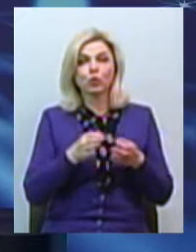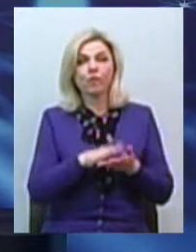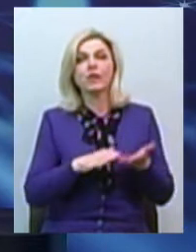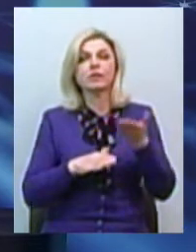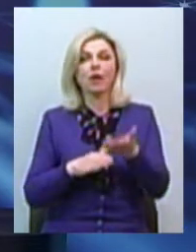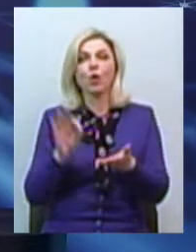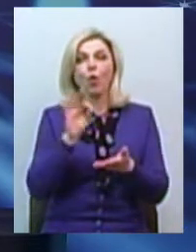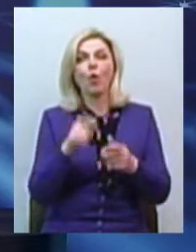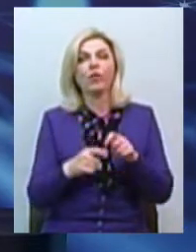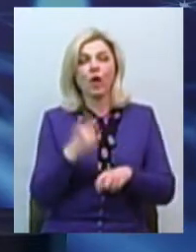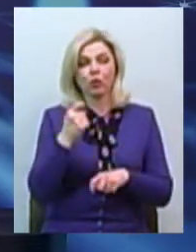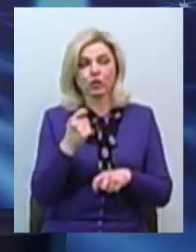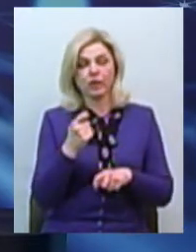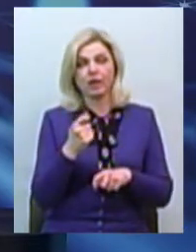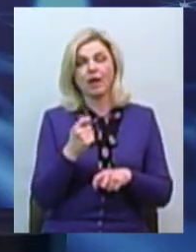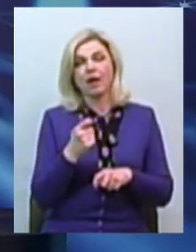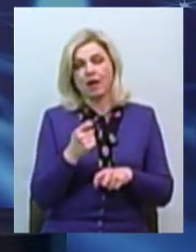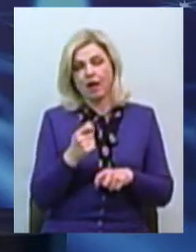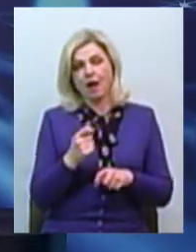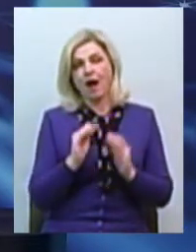громадян на час карантину, Євген?